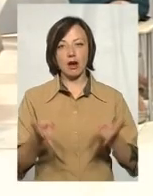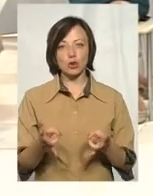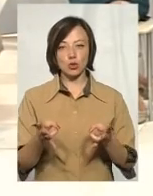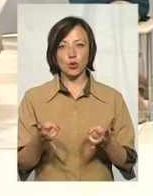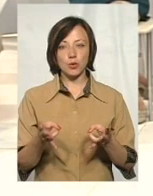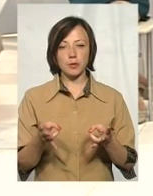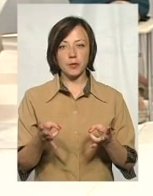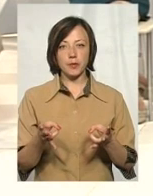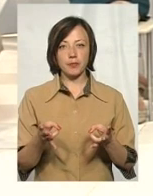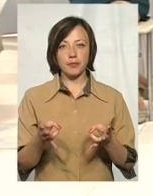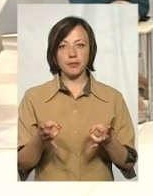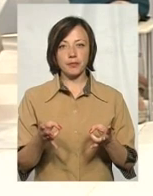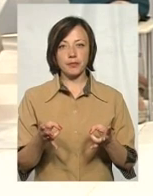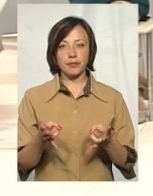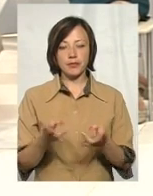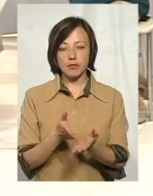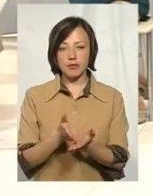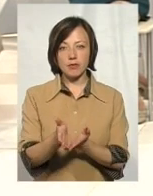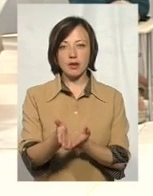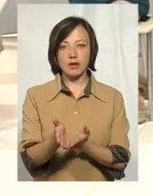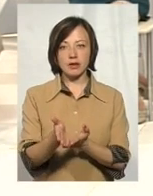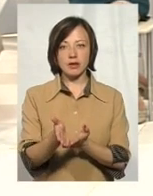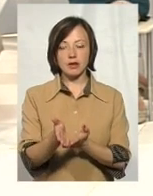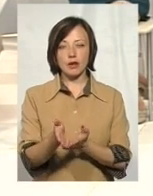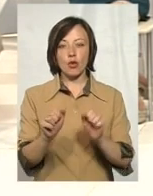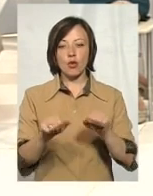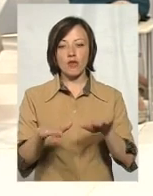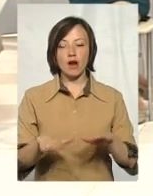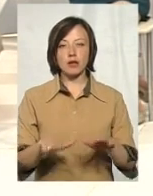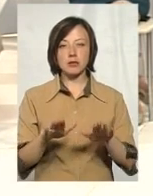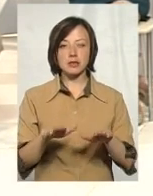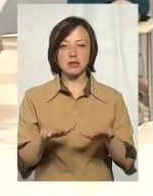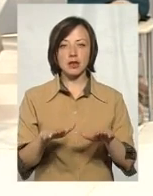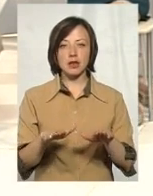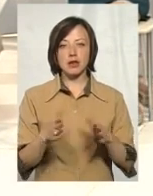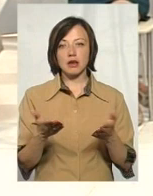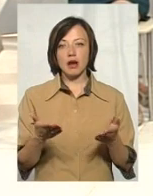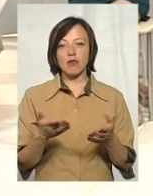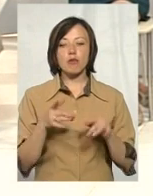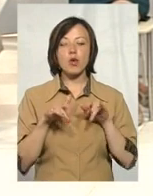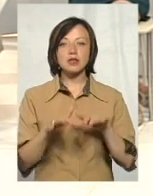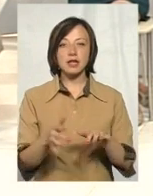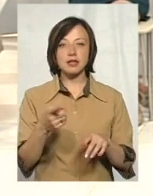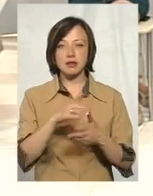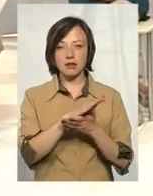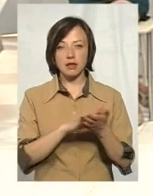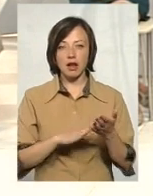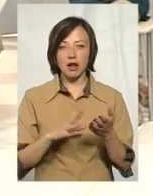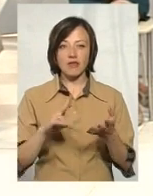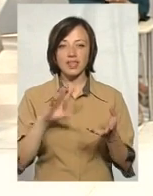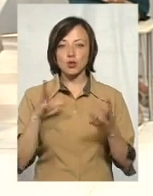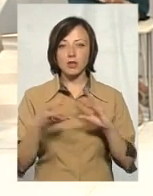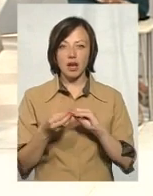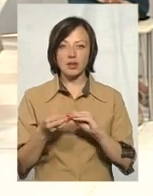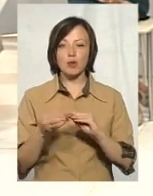рухатися шляхом, все-таки, укладені місцем? А вже в процесі, там, вже далі. На виході ми